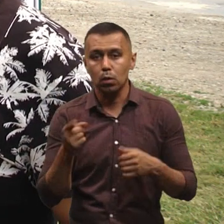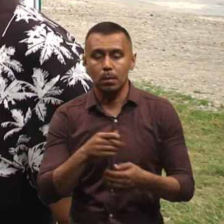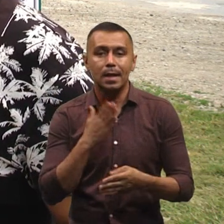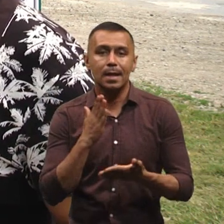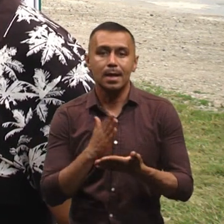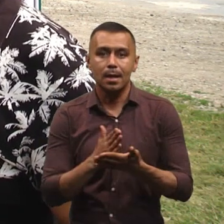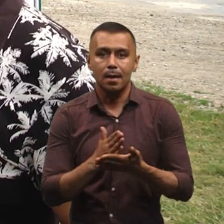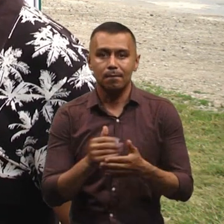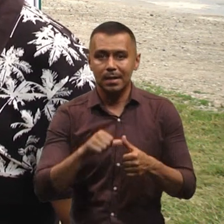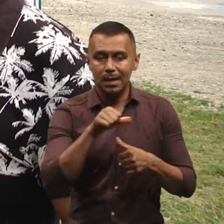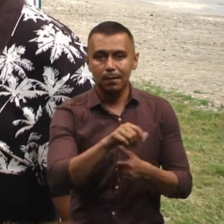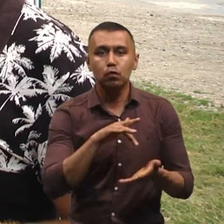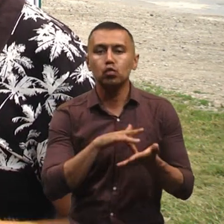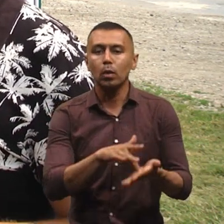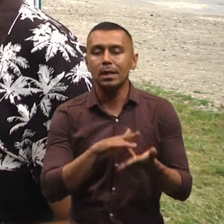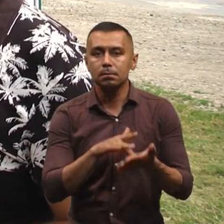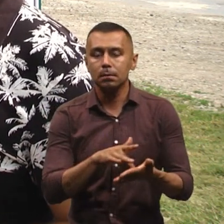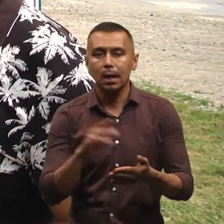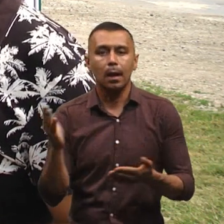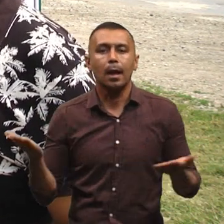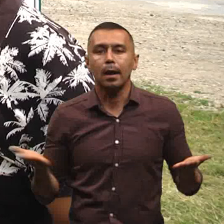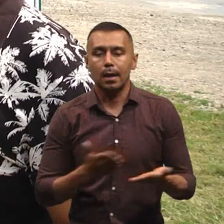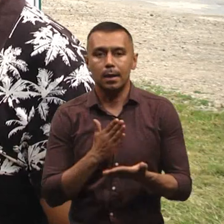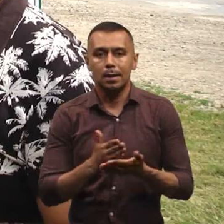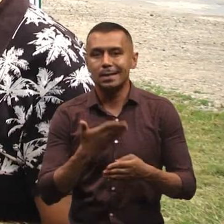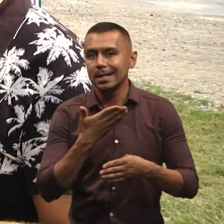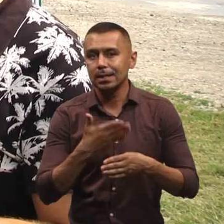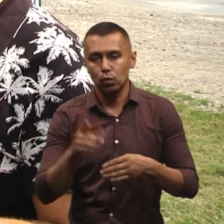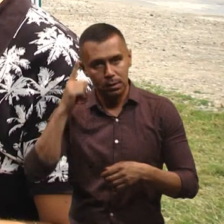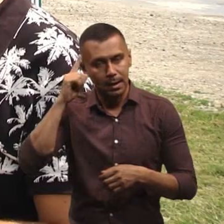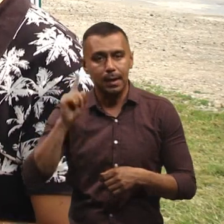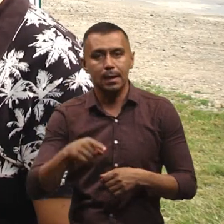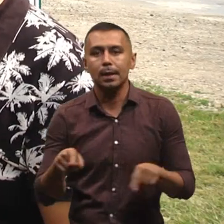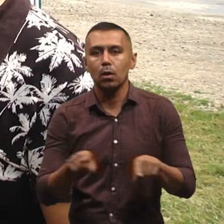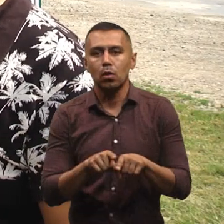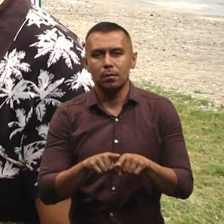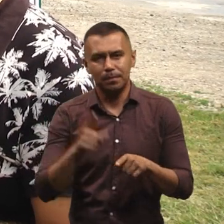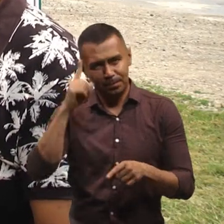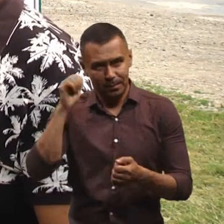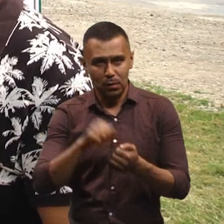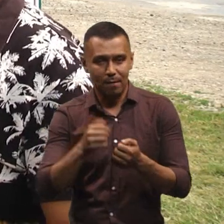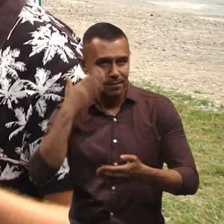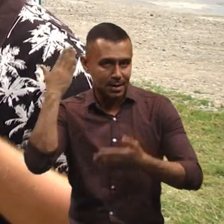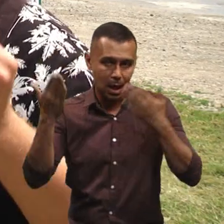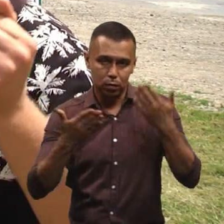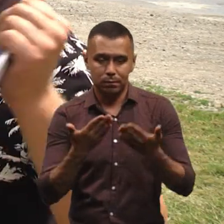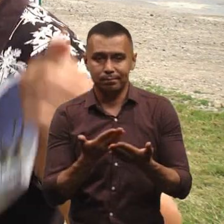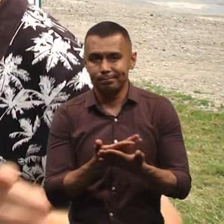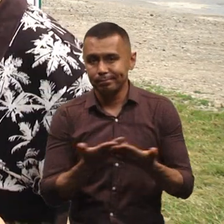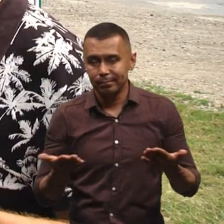відділив би той туризм, який є з елементами, знаєте, такої дурості певної, веселощів,